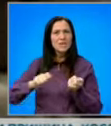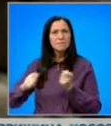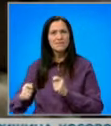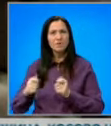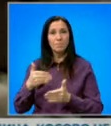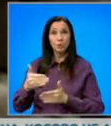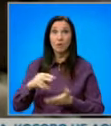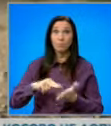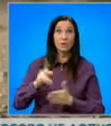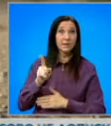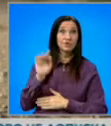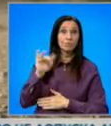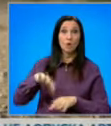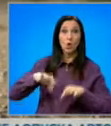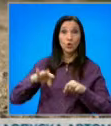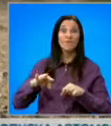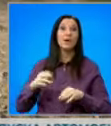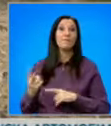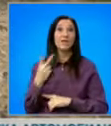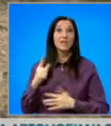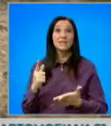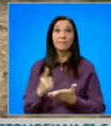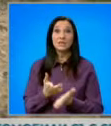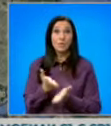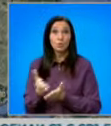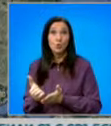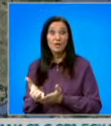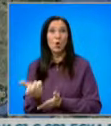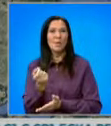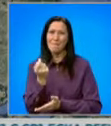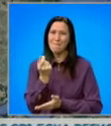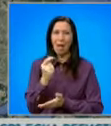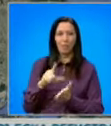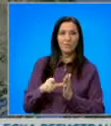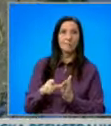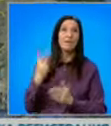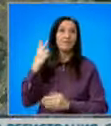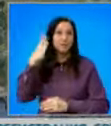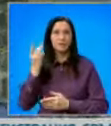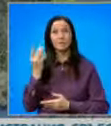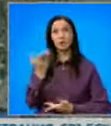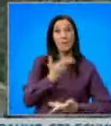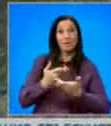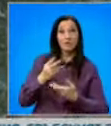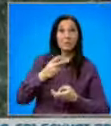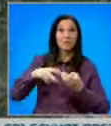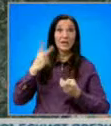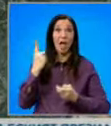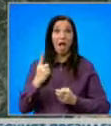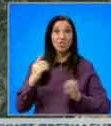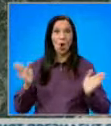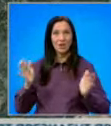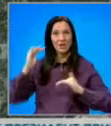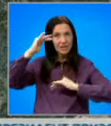трябваше да е готов през 2017-та, а пътуването да отнеме минимум време. Двете страни започнаха преговори и за проверки на едно гишена трите сега